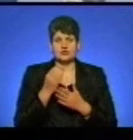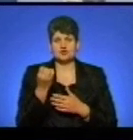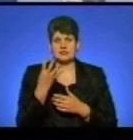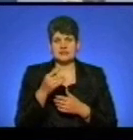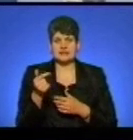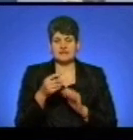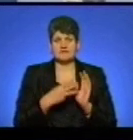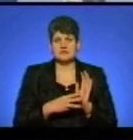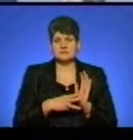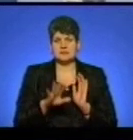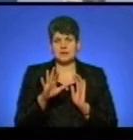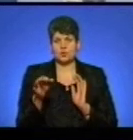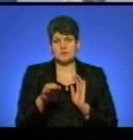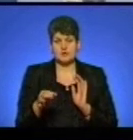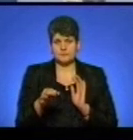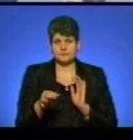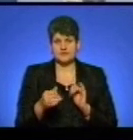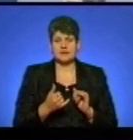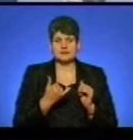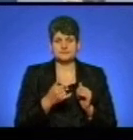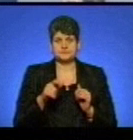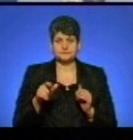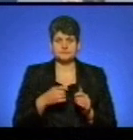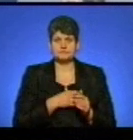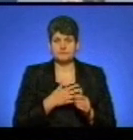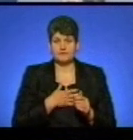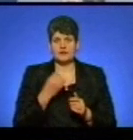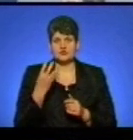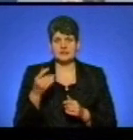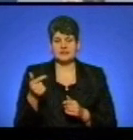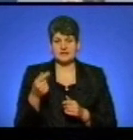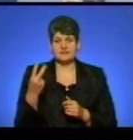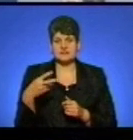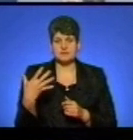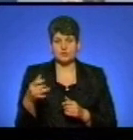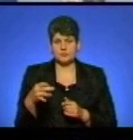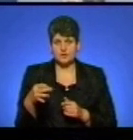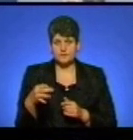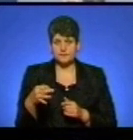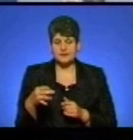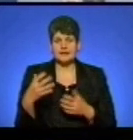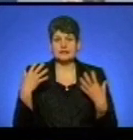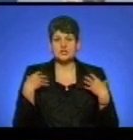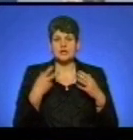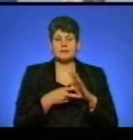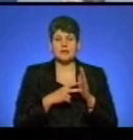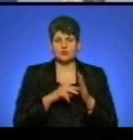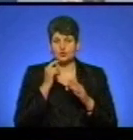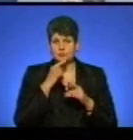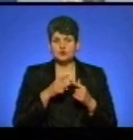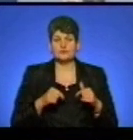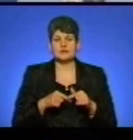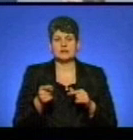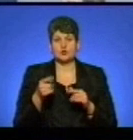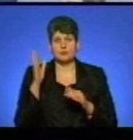гривень 85 копійок, а для мешканців приватних – 14 гривень 25 копійок. Начальник планово-економічного відділу